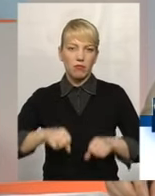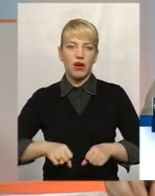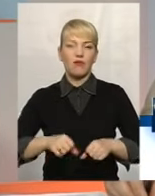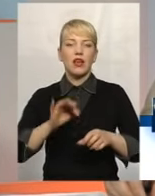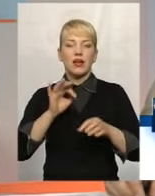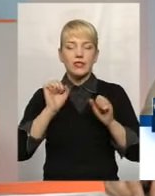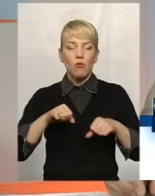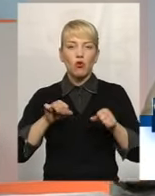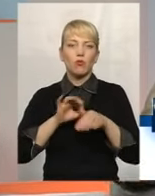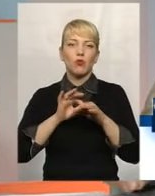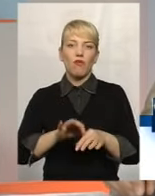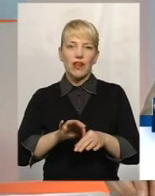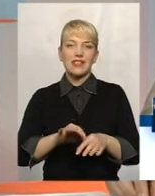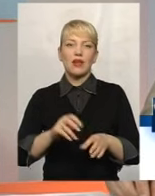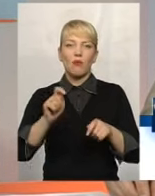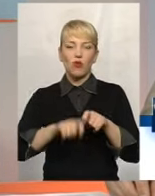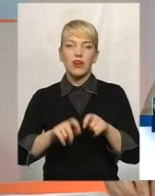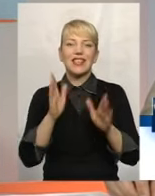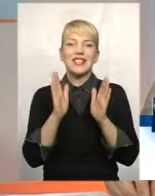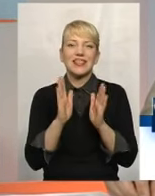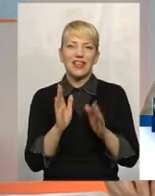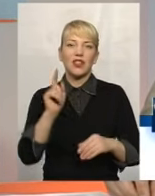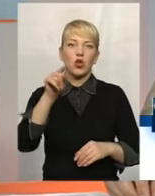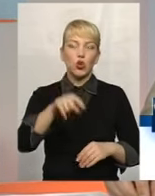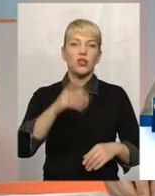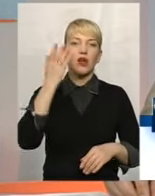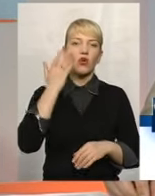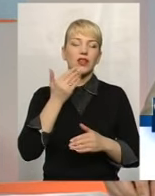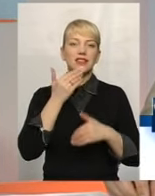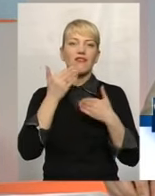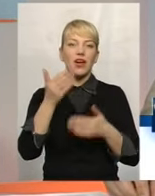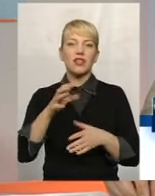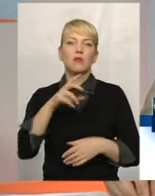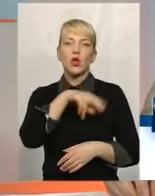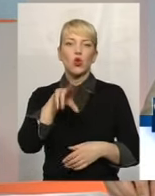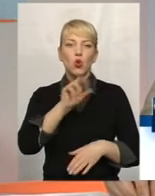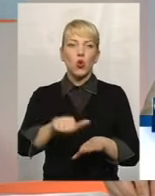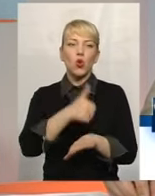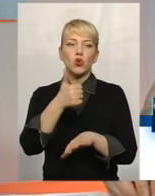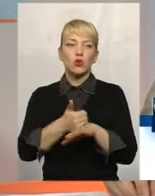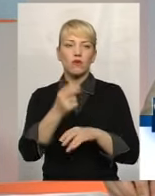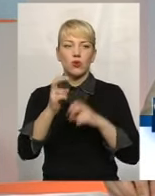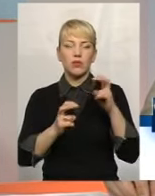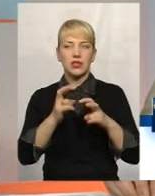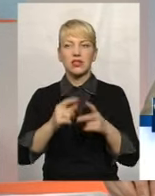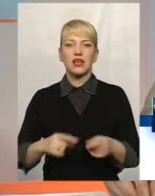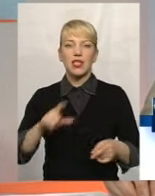тоді, коли звернемося до основного підприємства з відповідним листом про надання дозволу